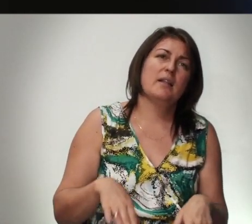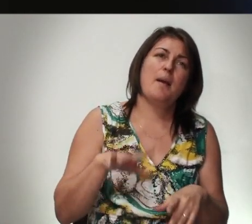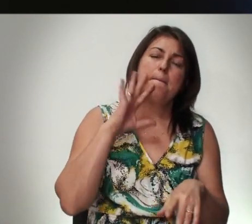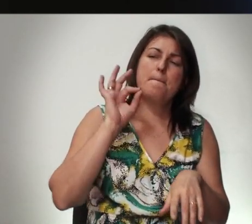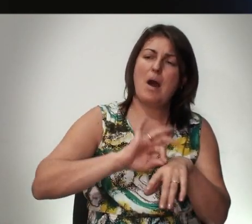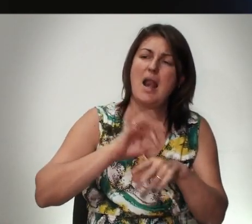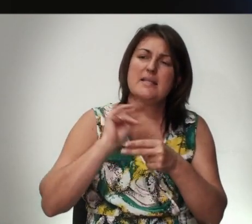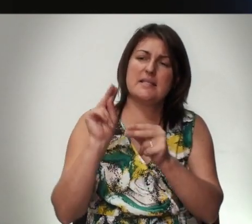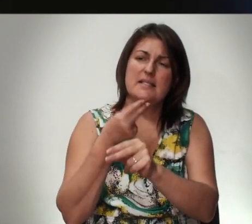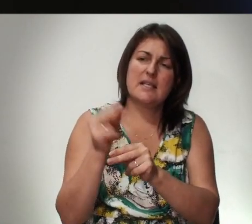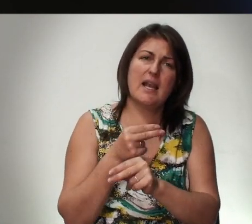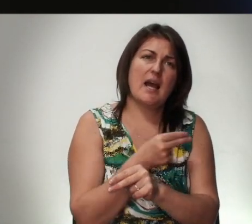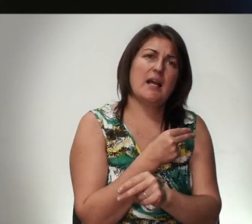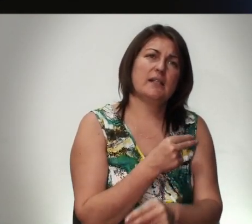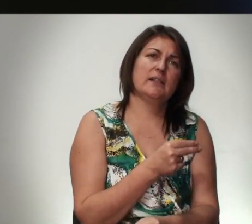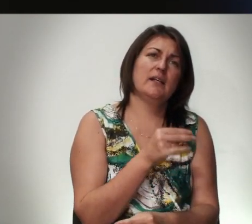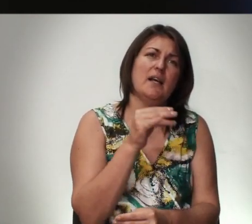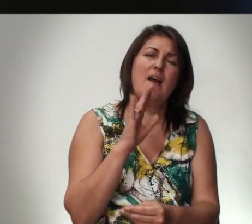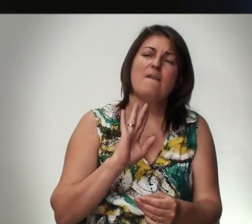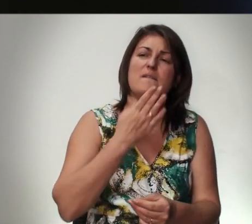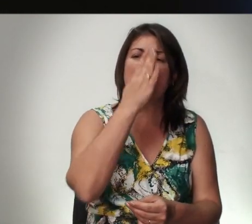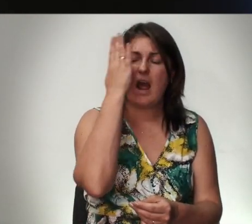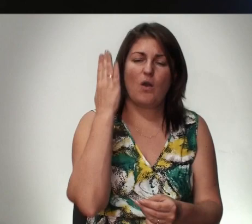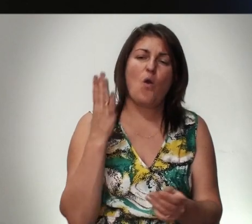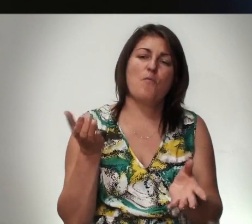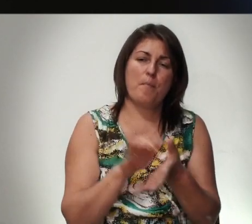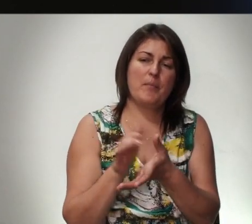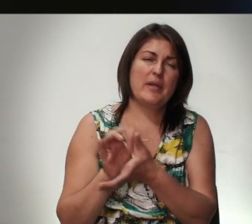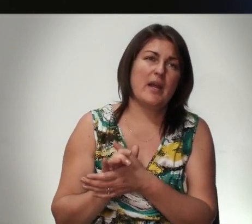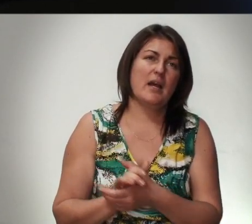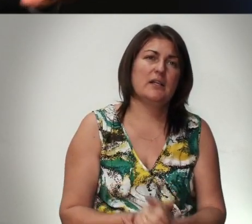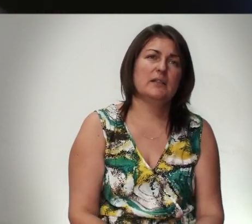Болезни Исселяют Врагов Примеряют